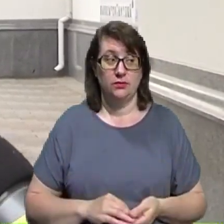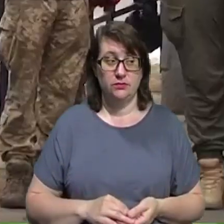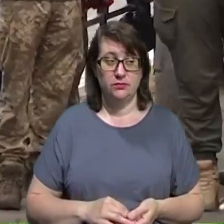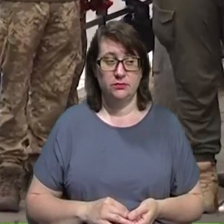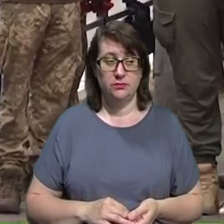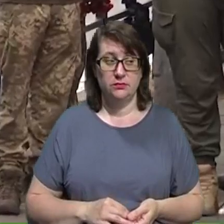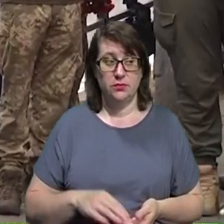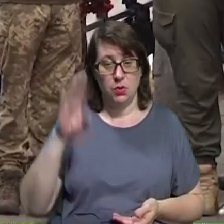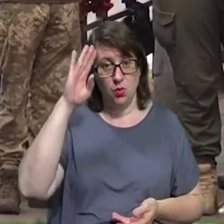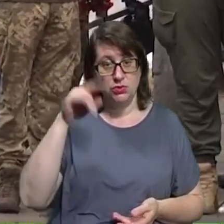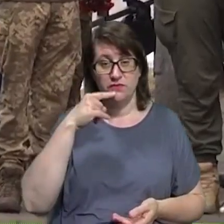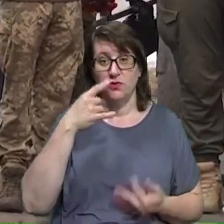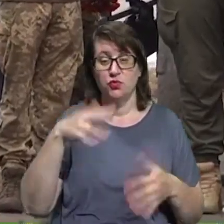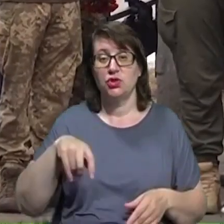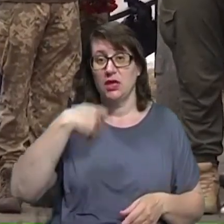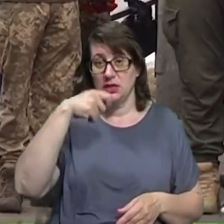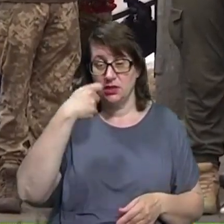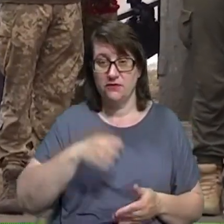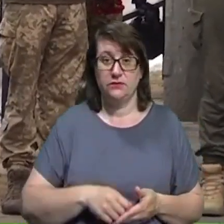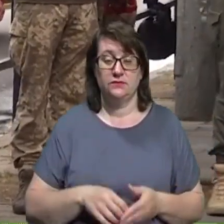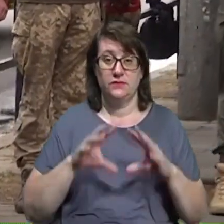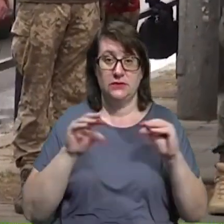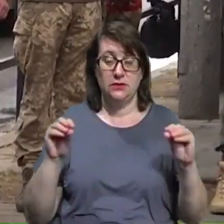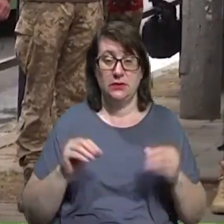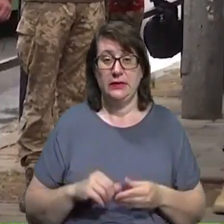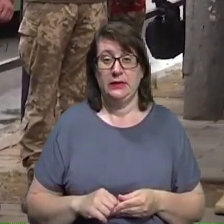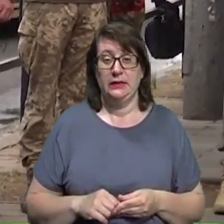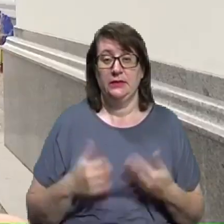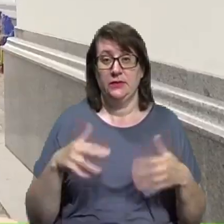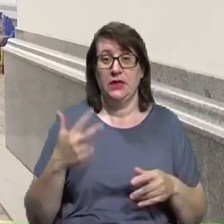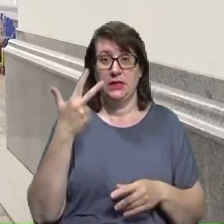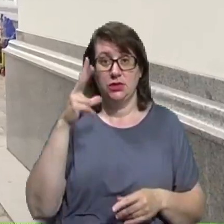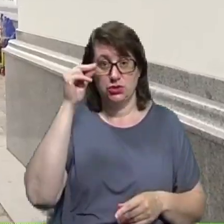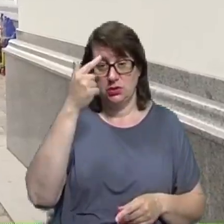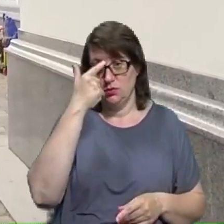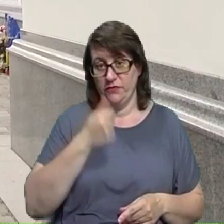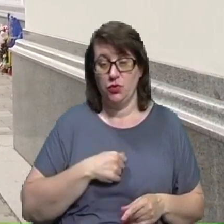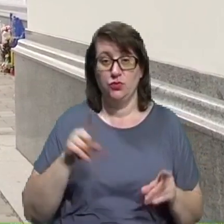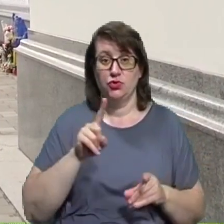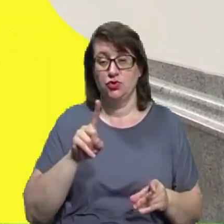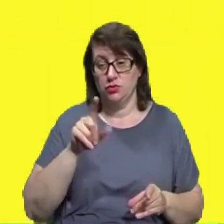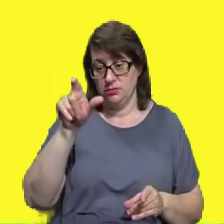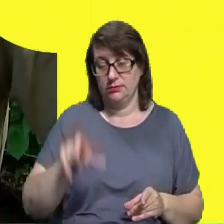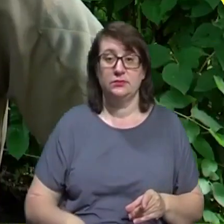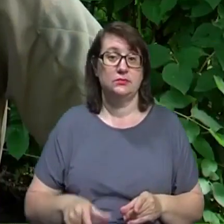казали, він вже їв все. І 3 числа в мене повідомили, що він вже це не вмає.